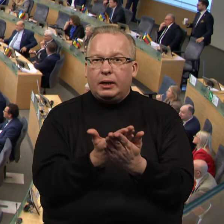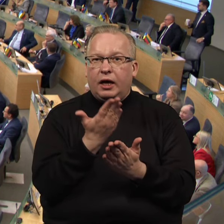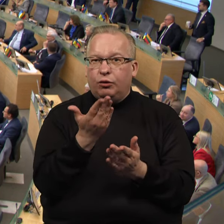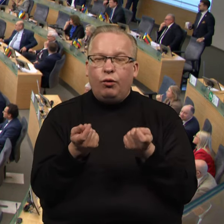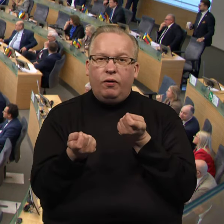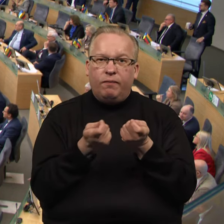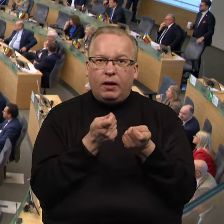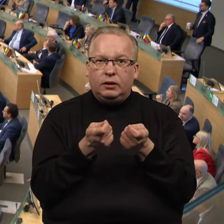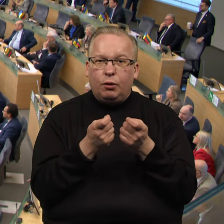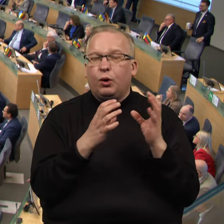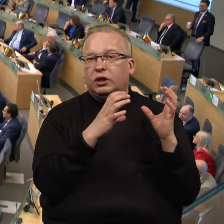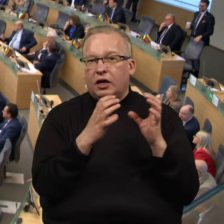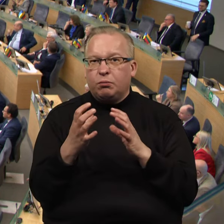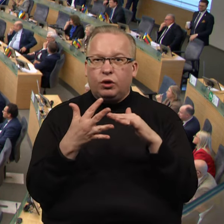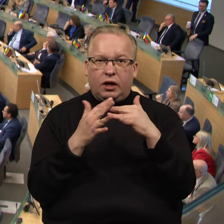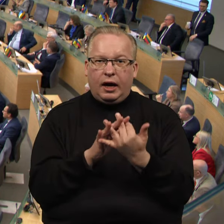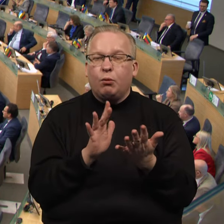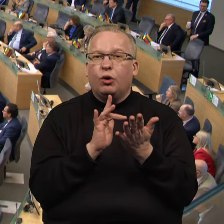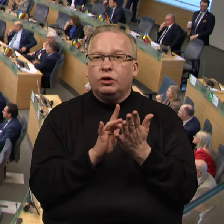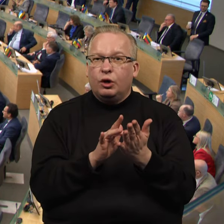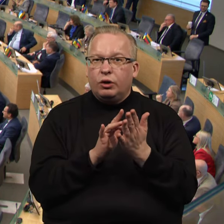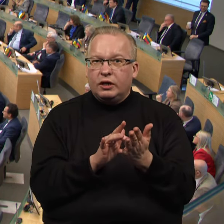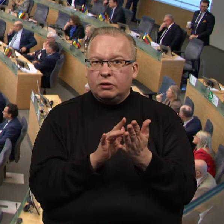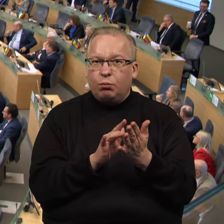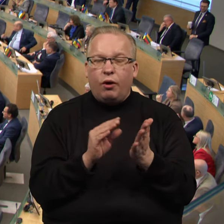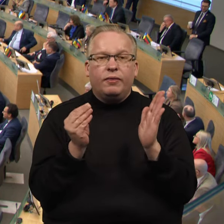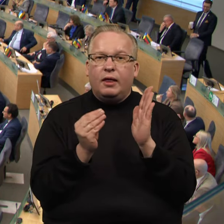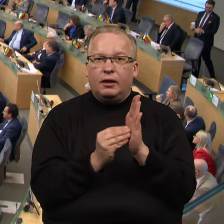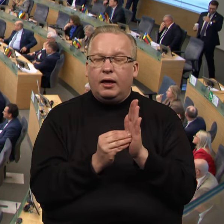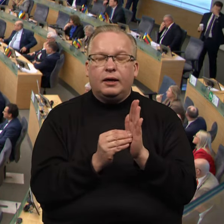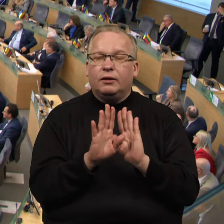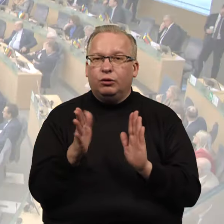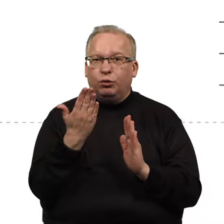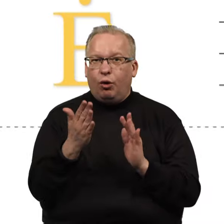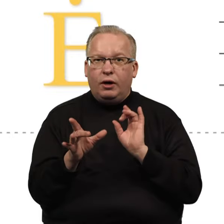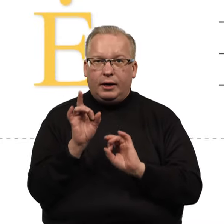valdomo transporto ir kaimo turizmo sodybų, nelaikant to reklamą.